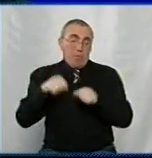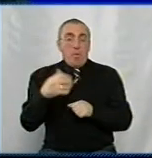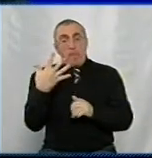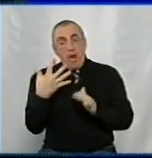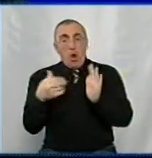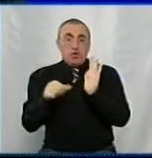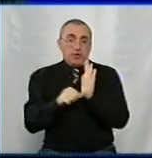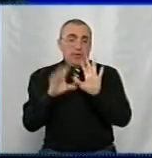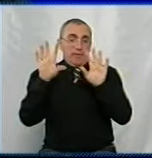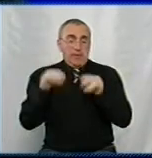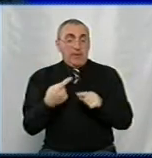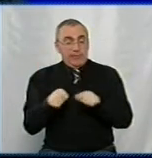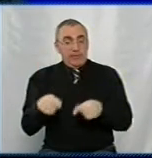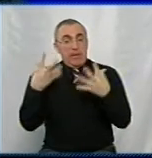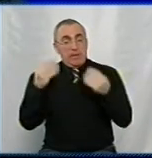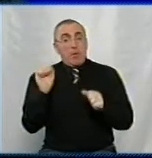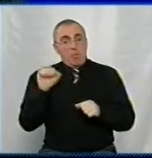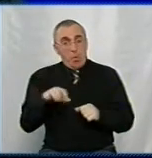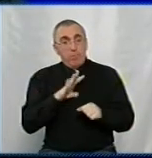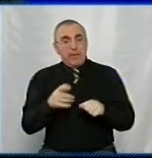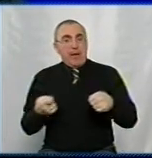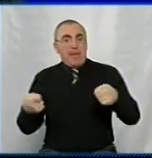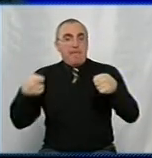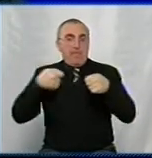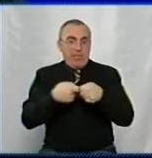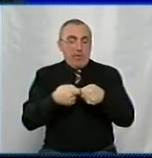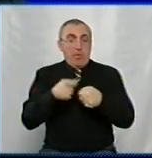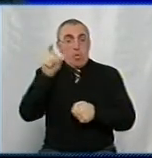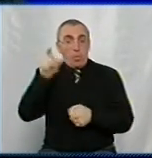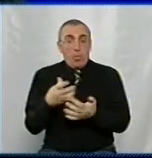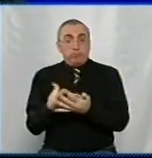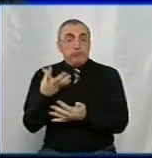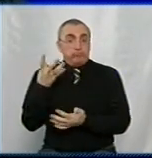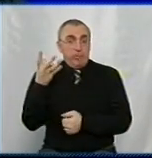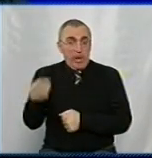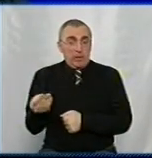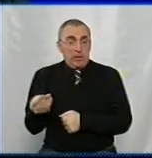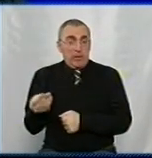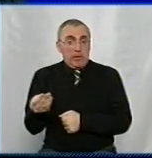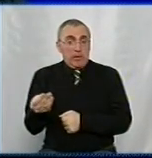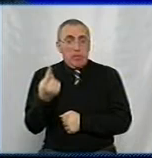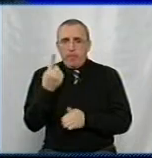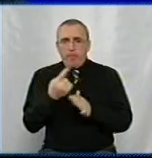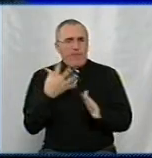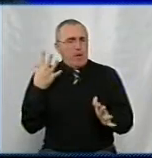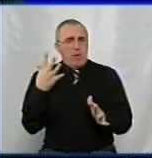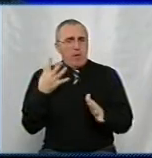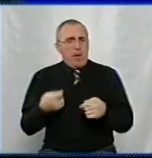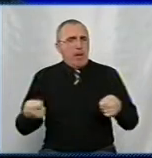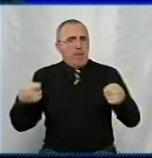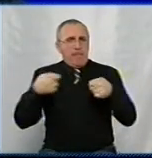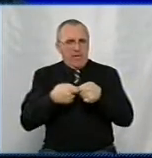-6 відключити. Але ж в цей же день можуть бути і підключення. Тому що якщо людина сплатила у вчора, першочерговий, де